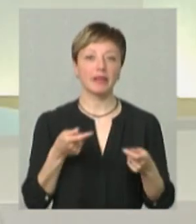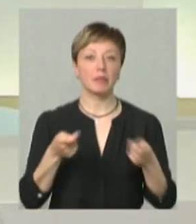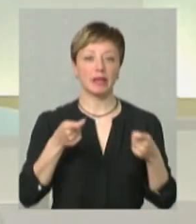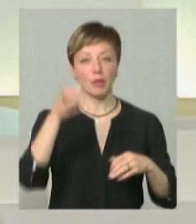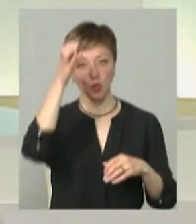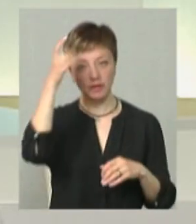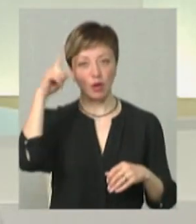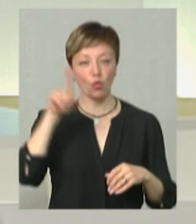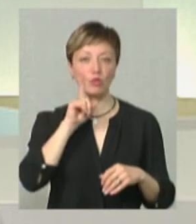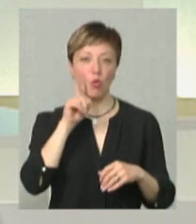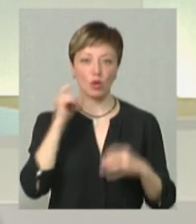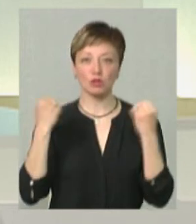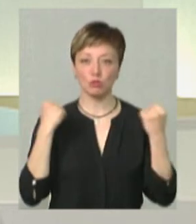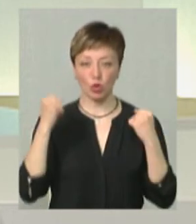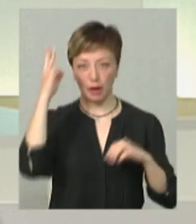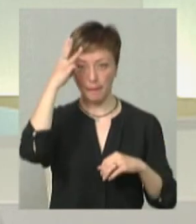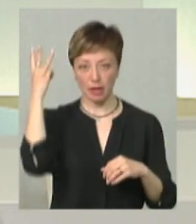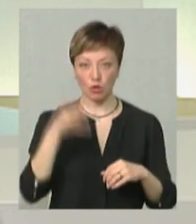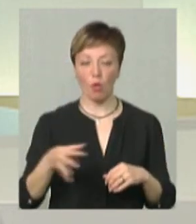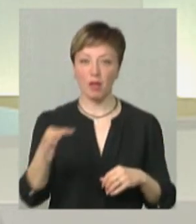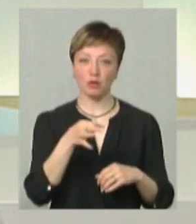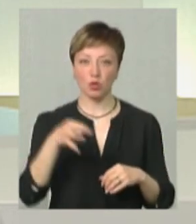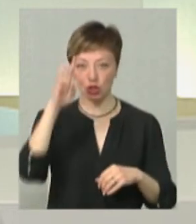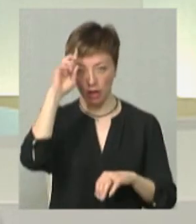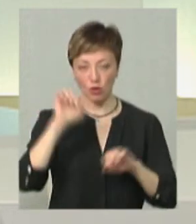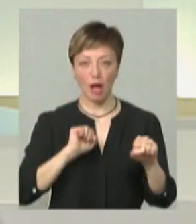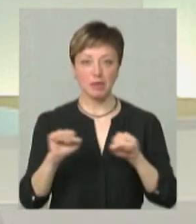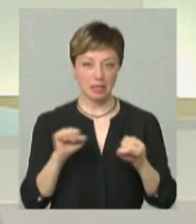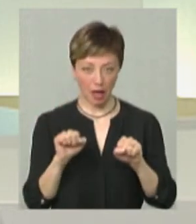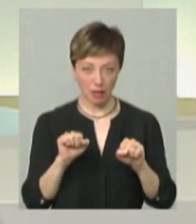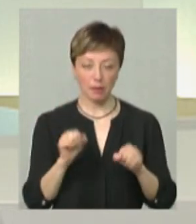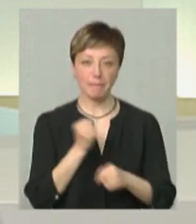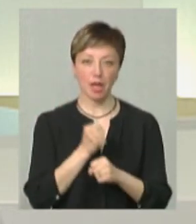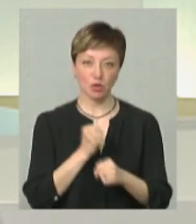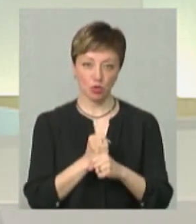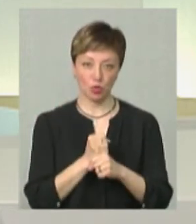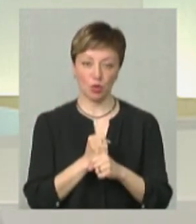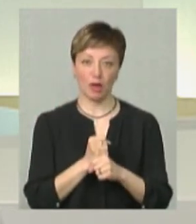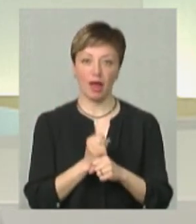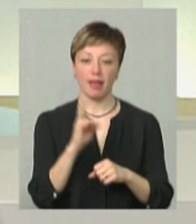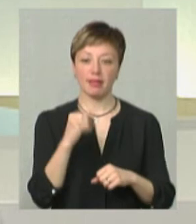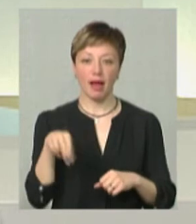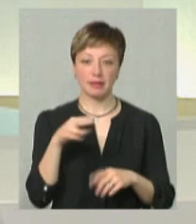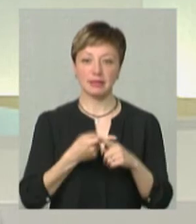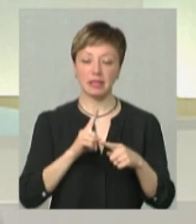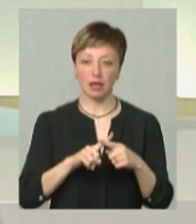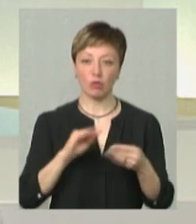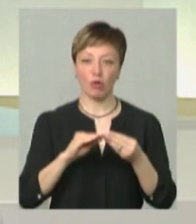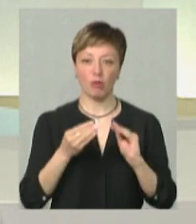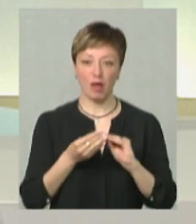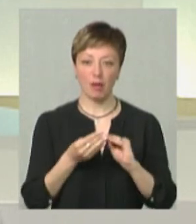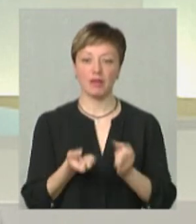освіти, науки, молоді і спорту Хмельницької обласної державної адміністрації працює над цією проблемою